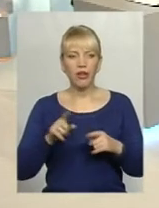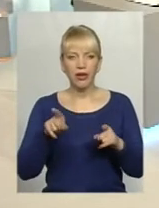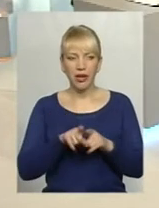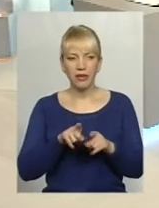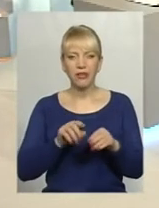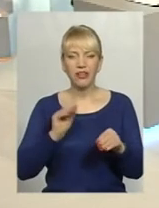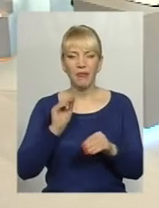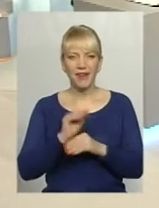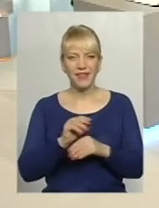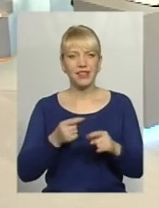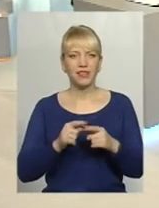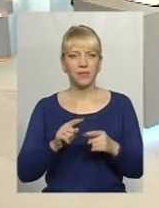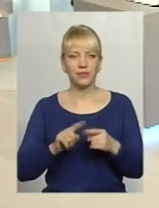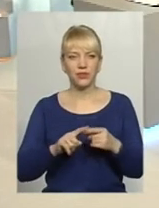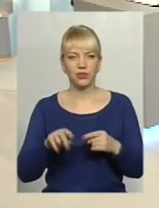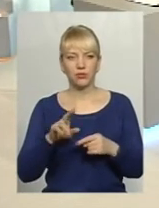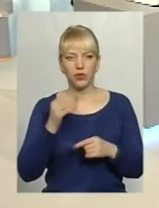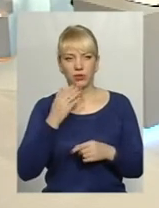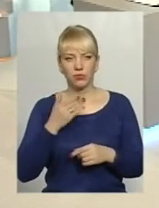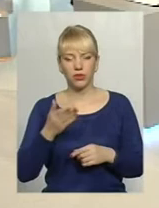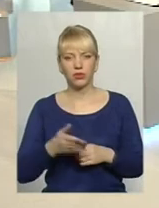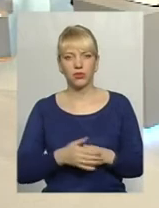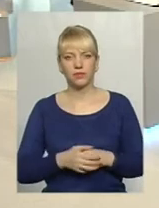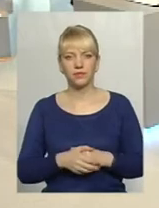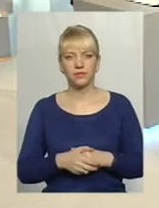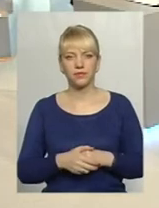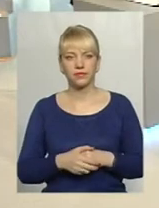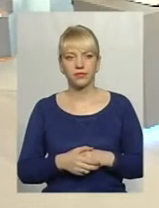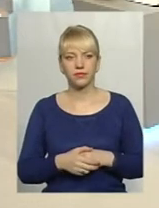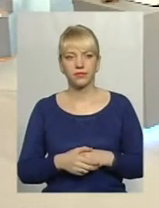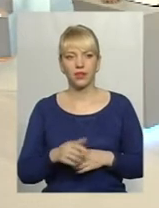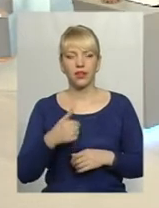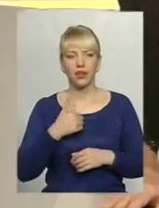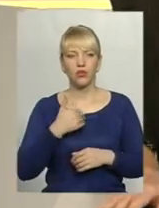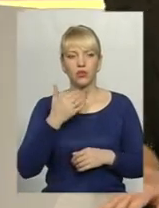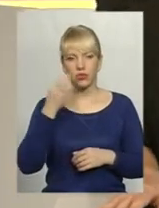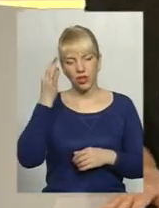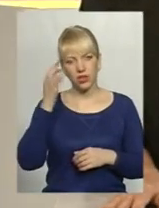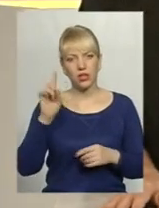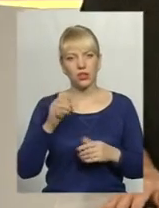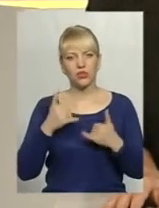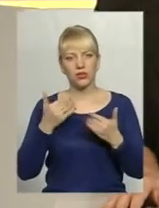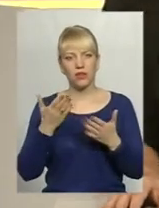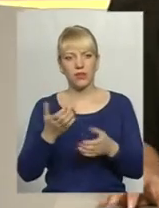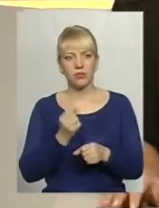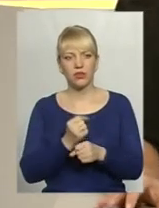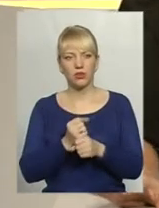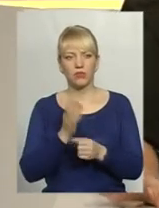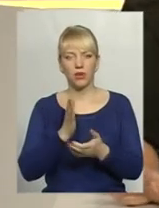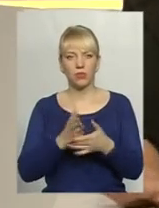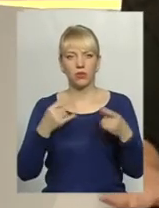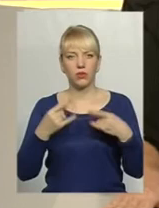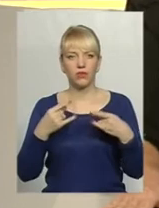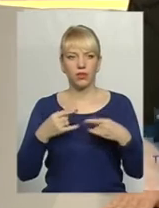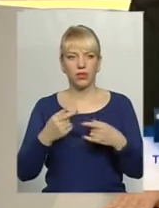нам доповнить... А я хочу нагадати ще нашим глядачам, що для вас працюємо сьогодні у прямому ефірі. Ви